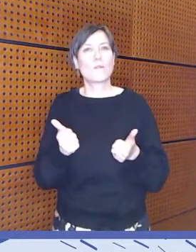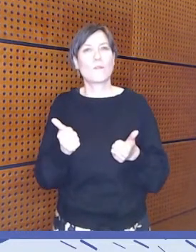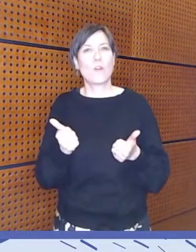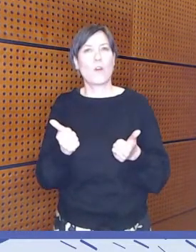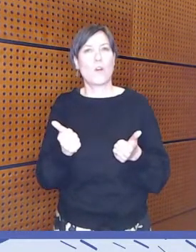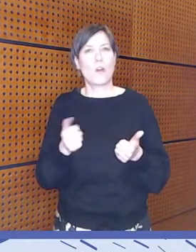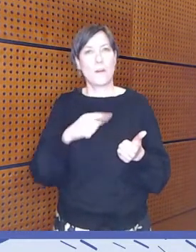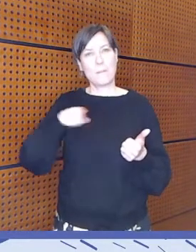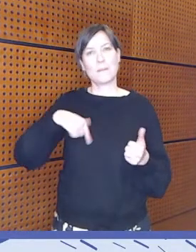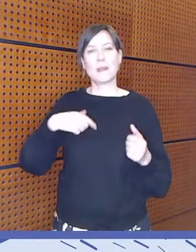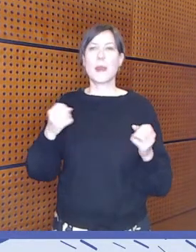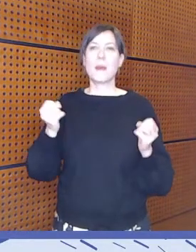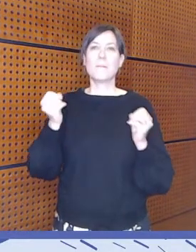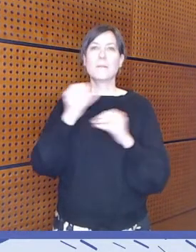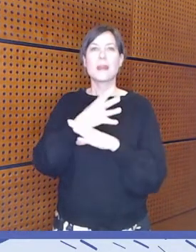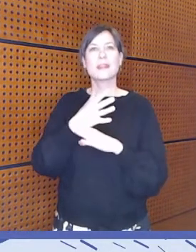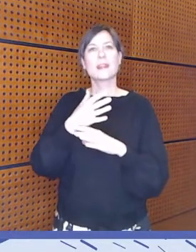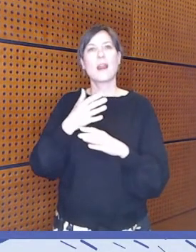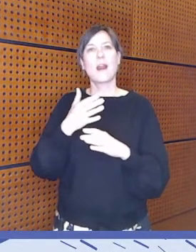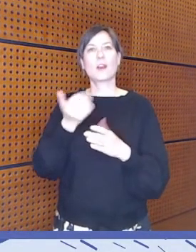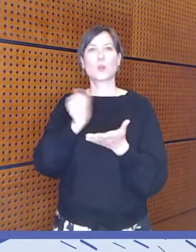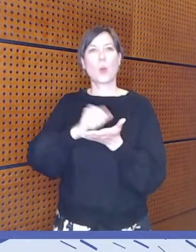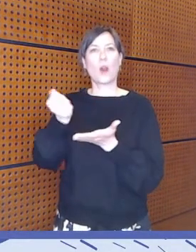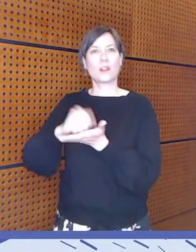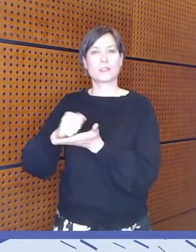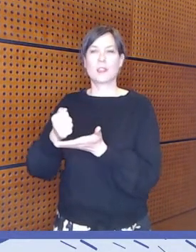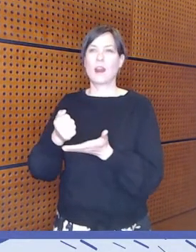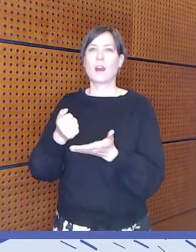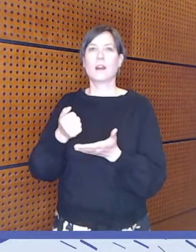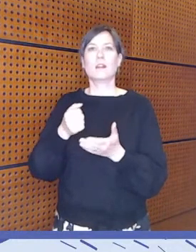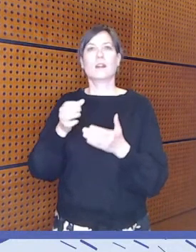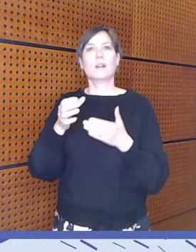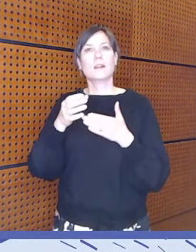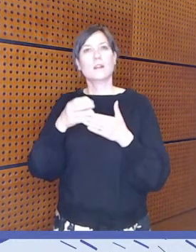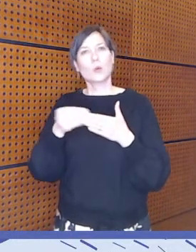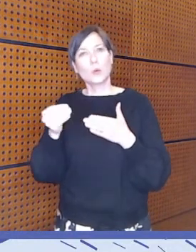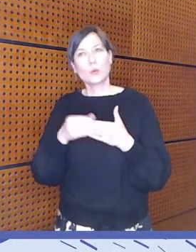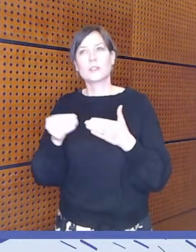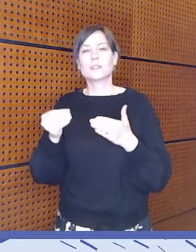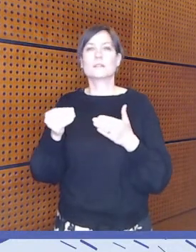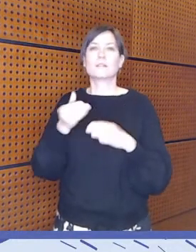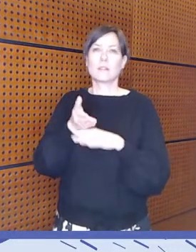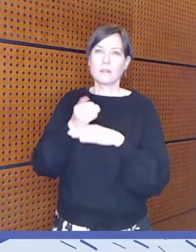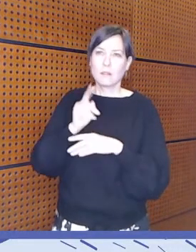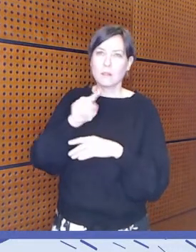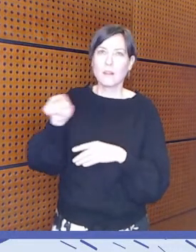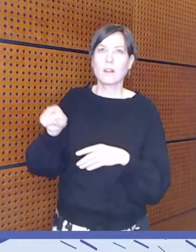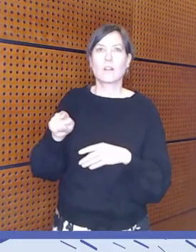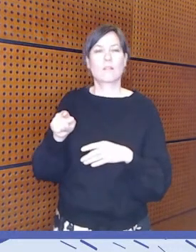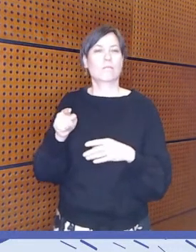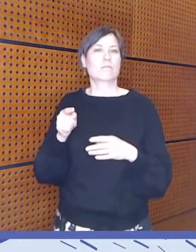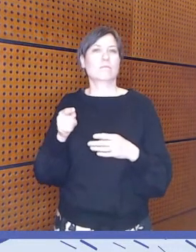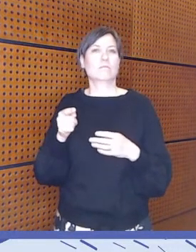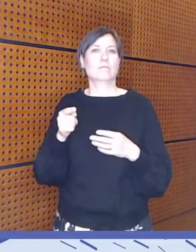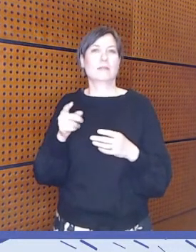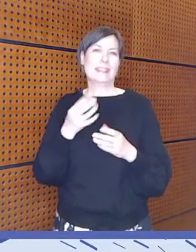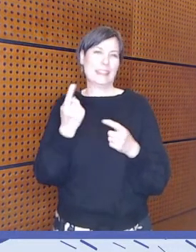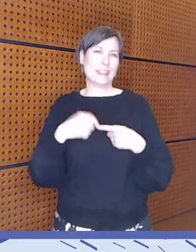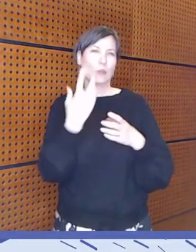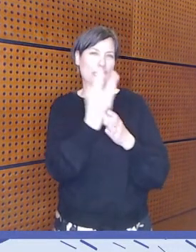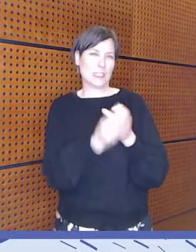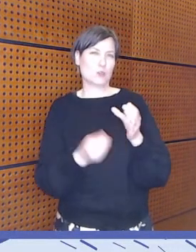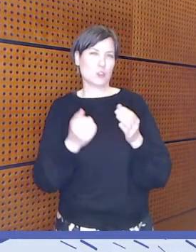mediajulkaisijoilta, mediataloilta, uutismedioilta esimerkiksi tämän inklusiivisuuden